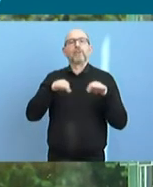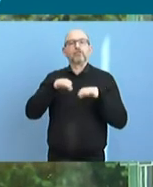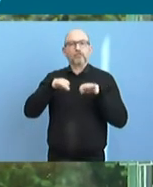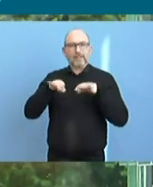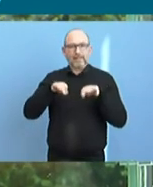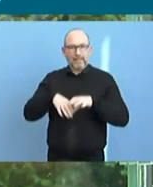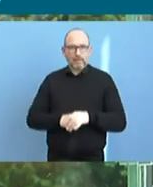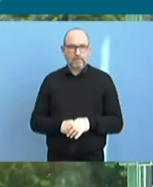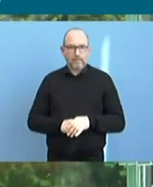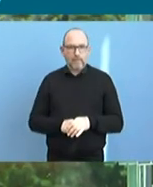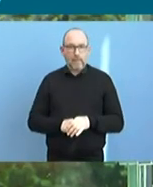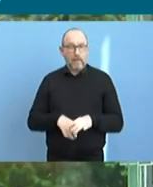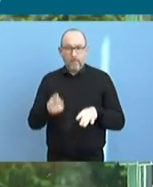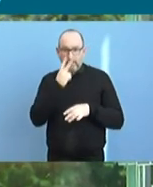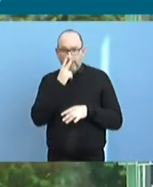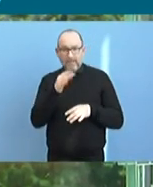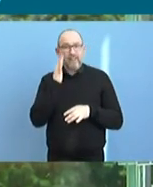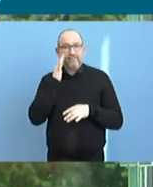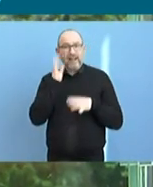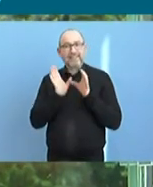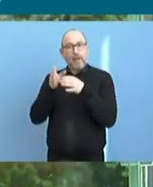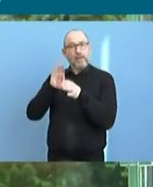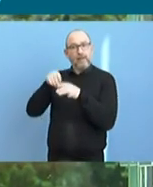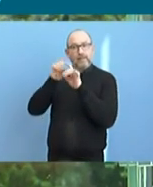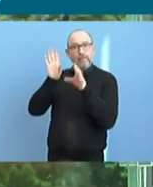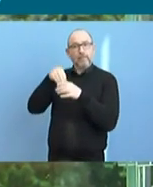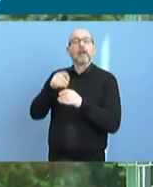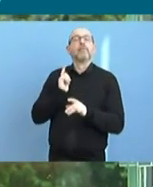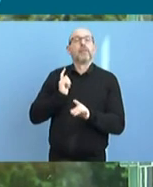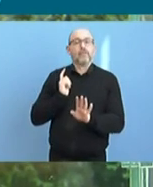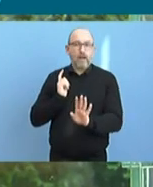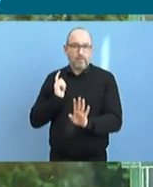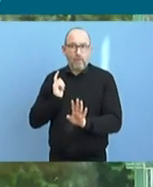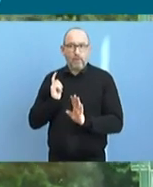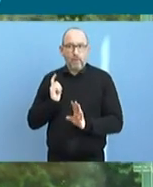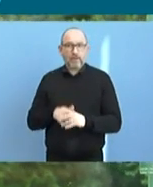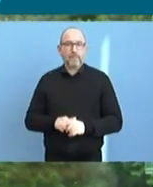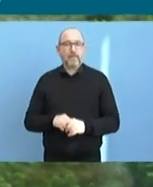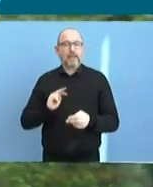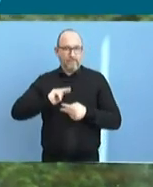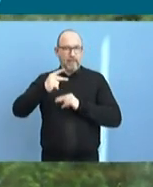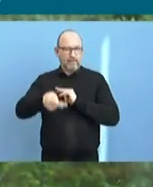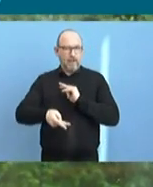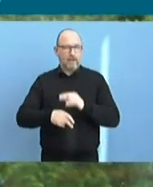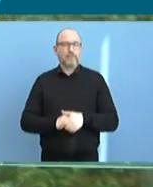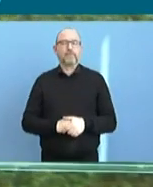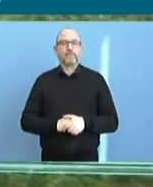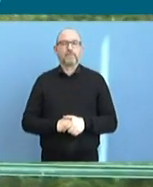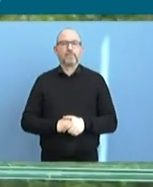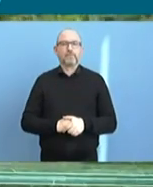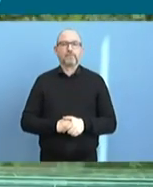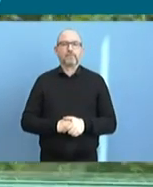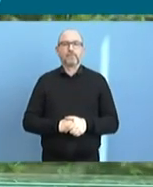wann kommt die Strategie ins Kabinett? Sekunde, einen Augenblick bitte. Dann ist besser zuzuhören, wenn man sitzt.